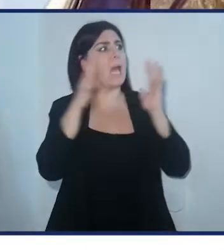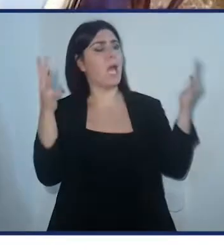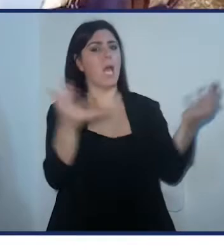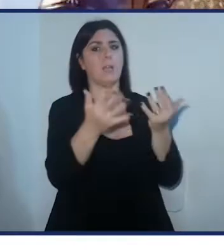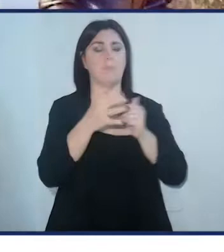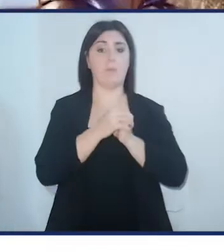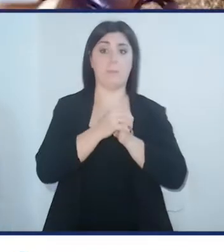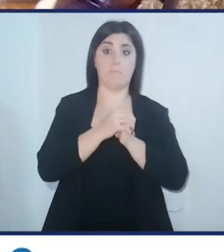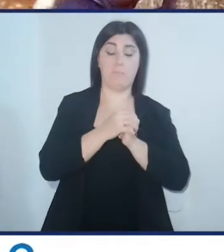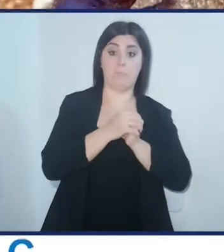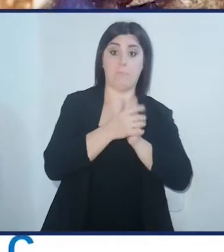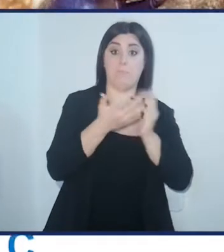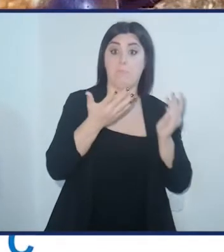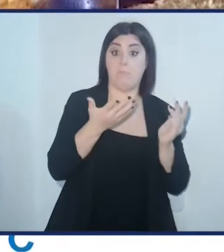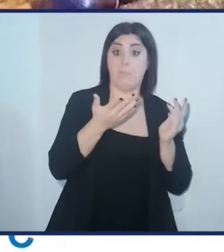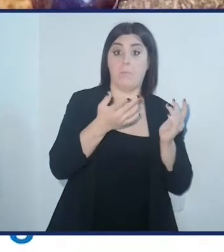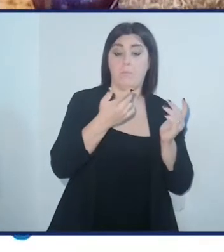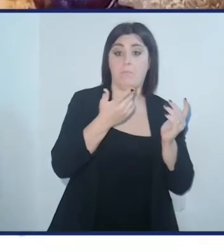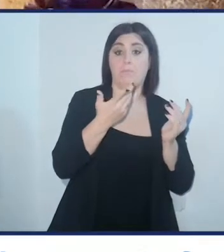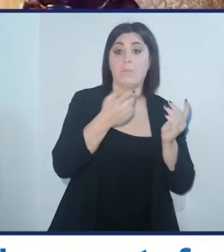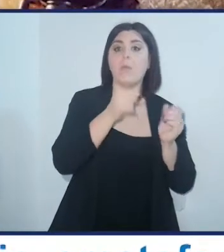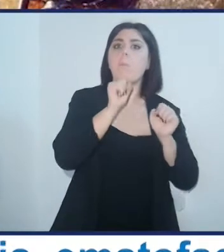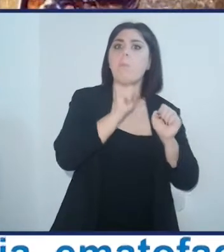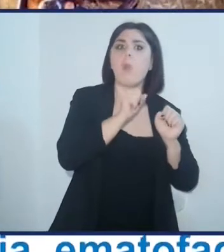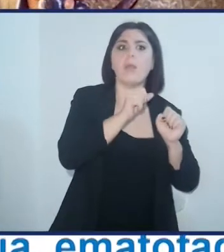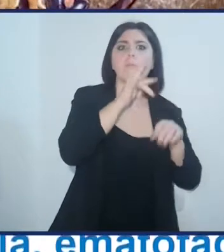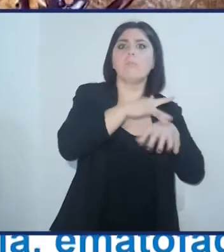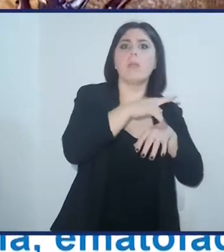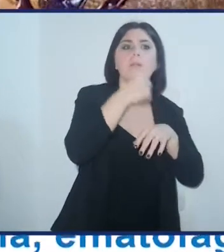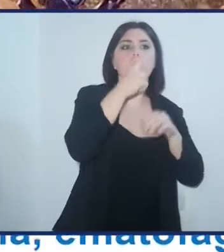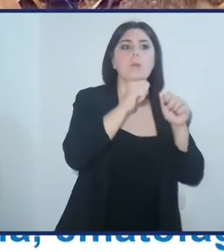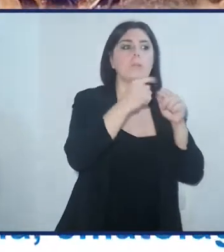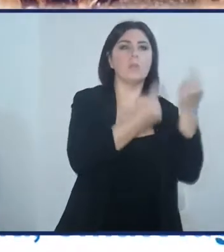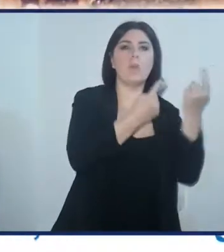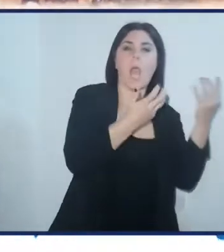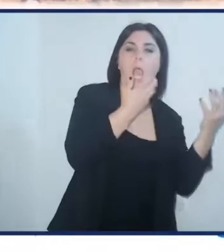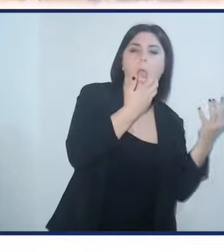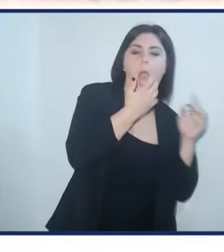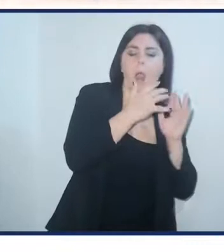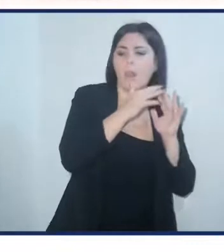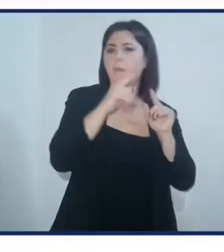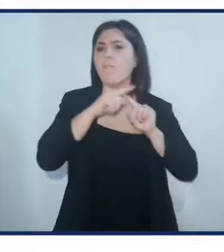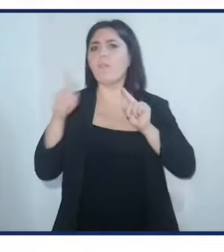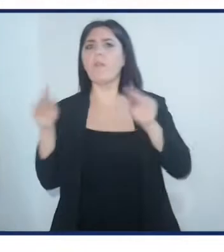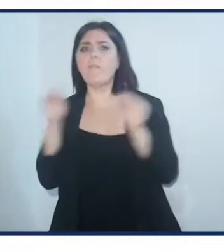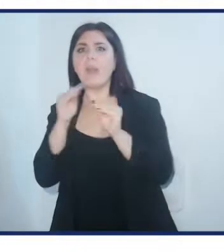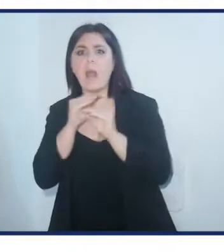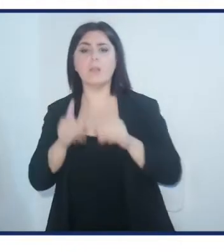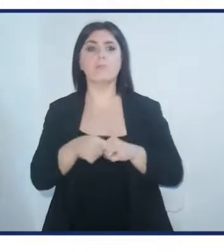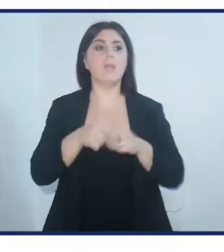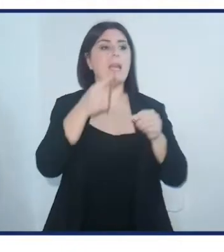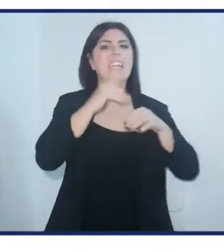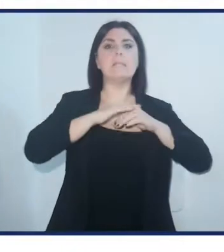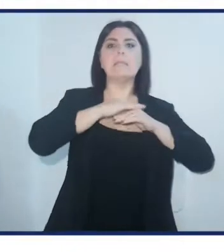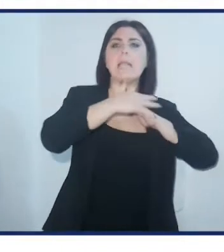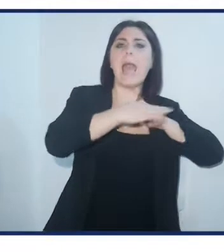Passando quindi da ecosistemi molto tanti, a ecosistemi molto freddi, ecosistemi